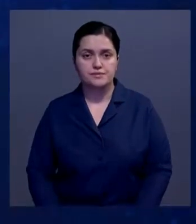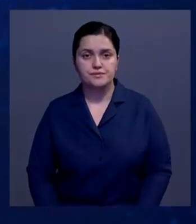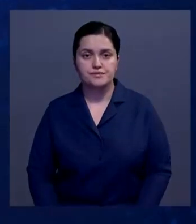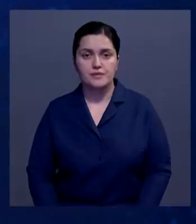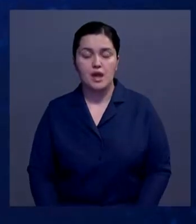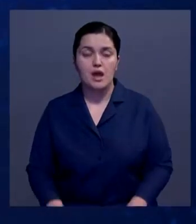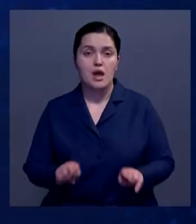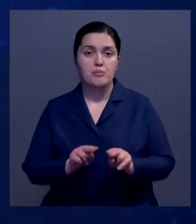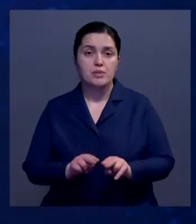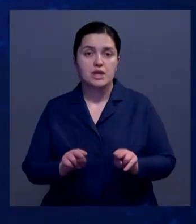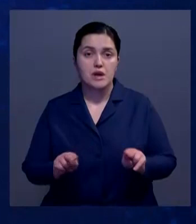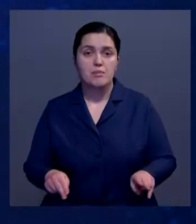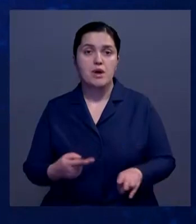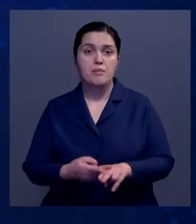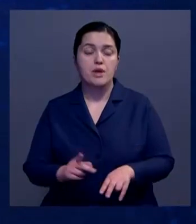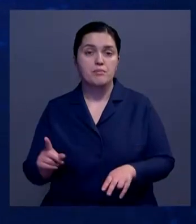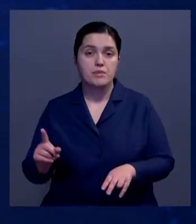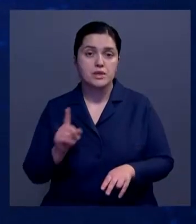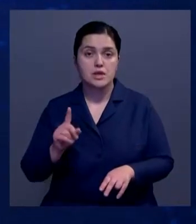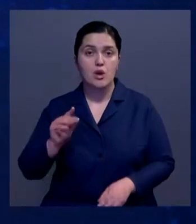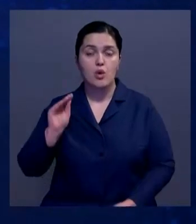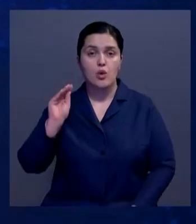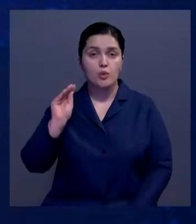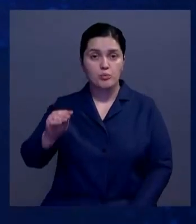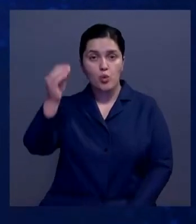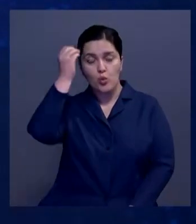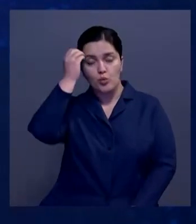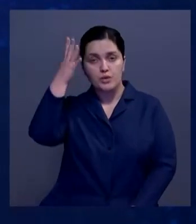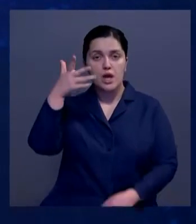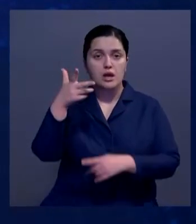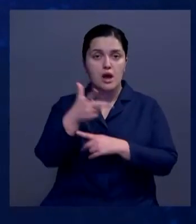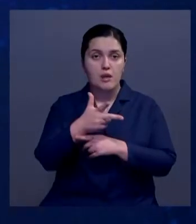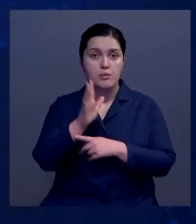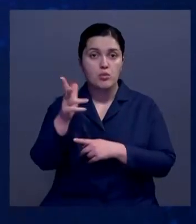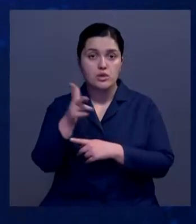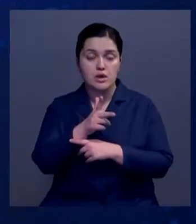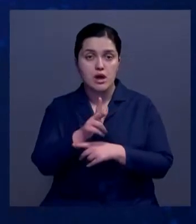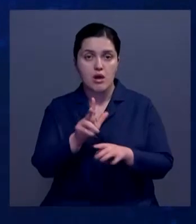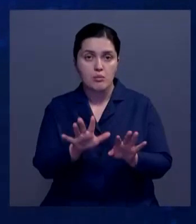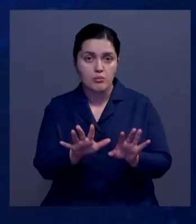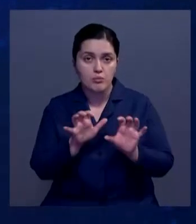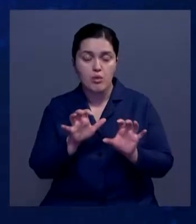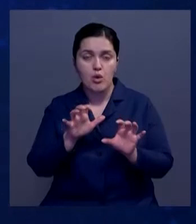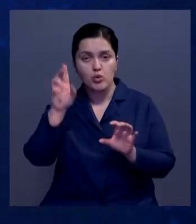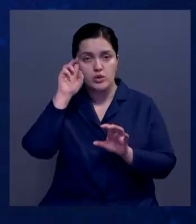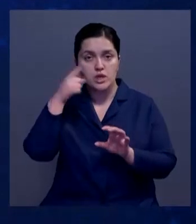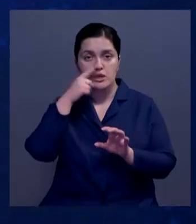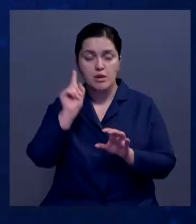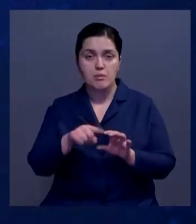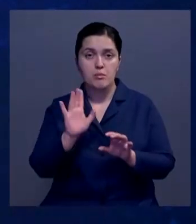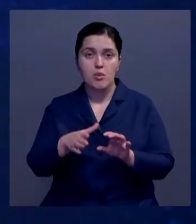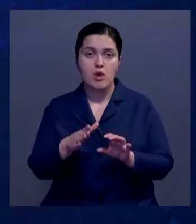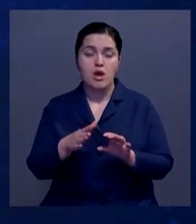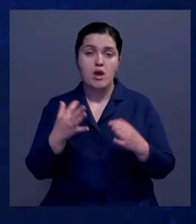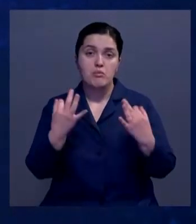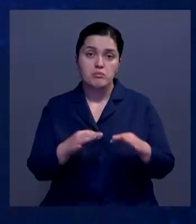В Петропавловске на карантинных постах устанавливают умные камеры. Они будут сканировать госномера, определять, может ли машина проехать в зону строгих